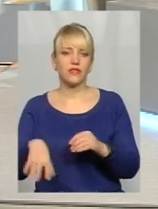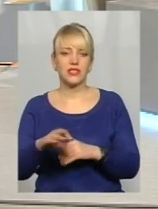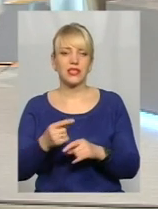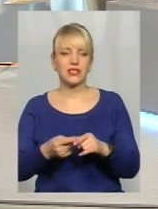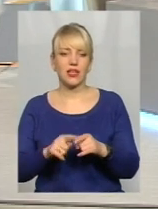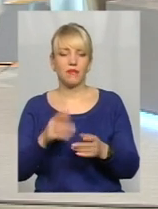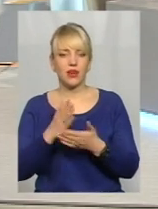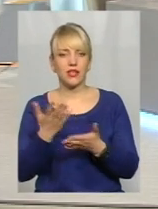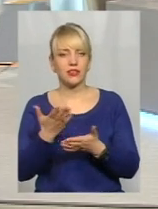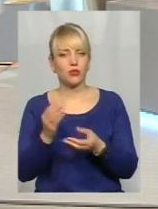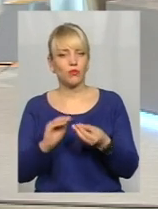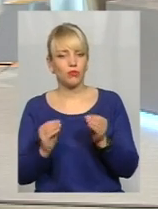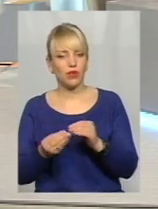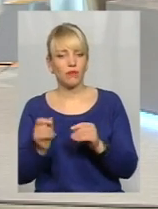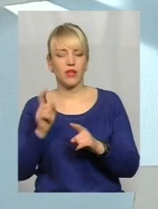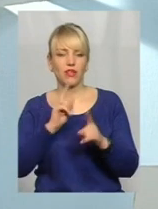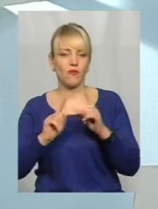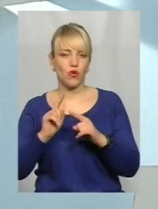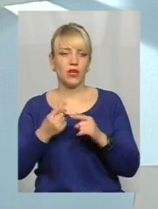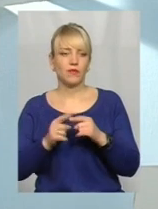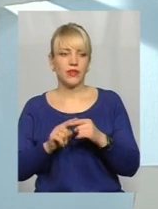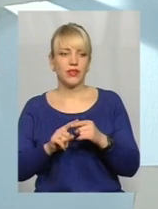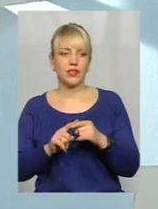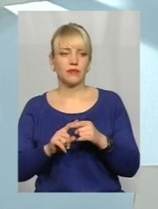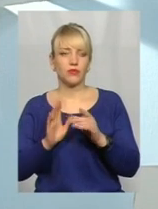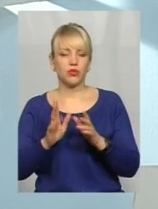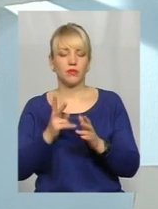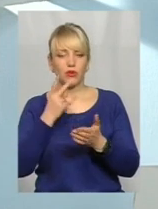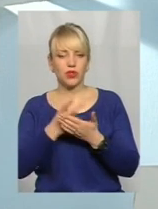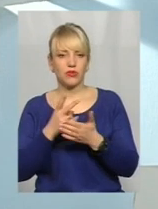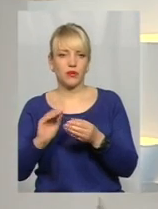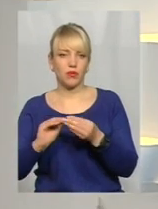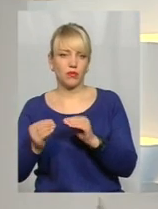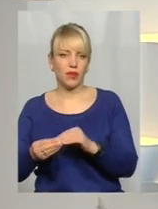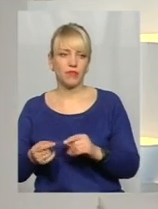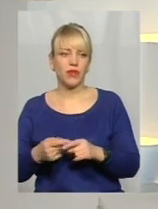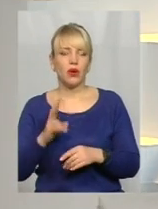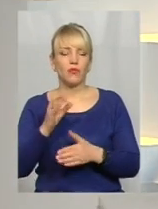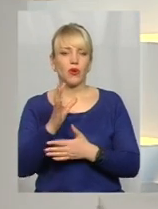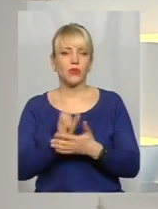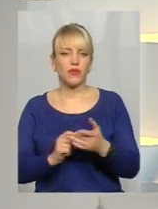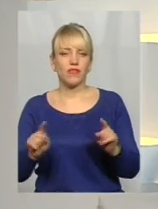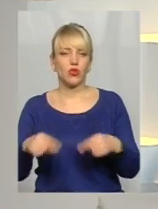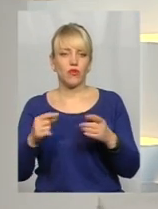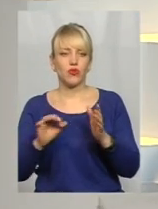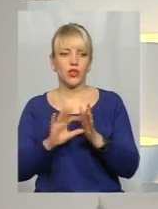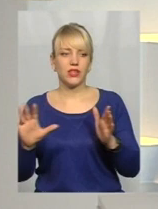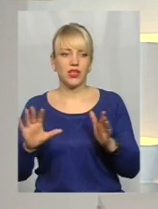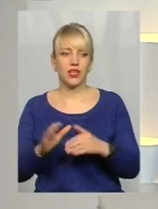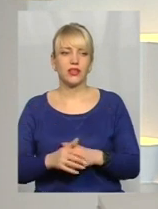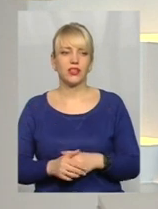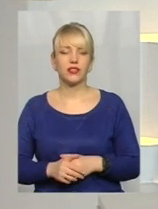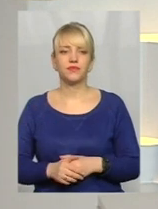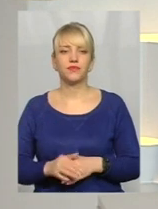має певні проблеми, і форум розкриє відповідні ці проблеми. От про потенціал відновлювальної енергетики